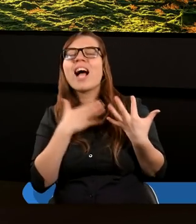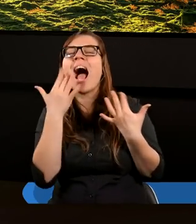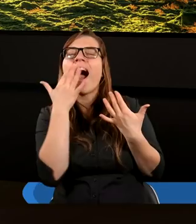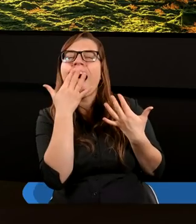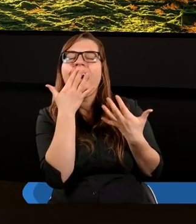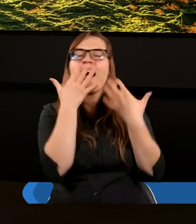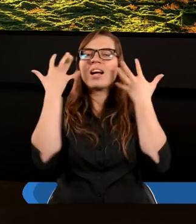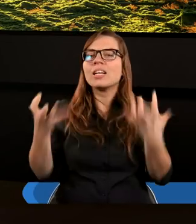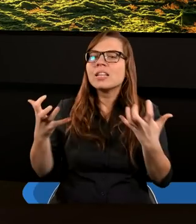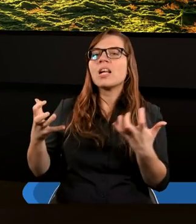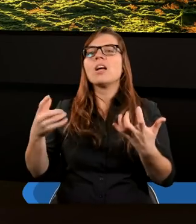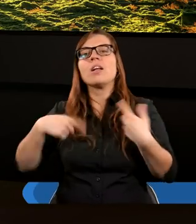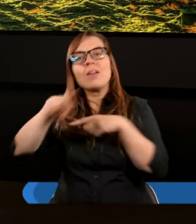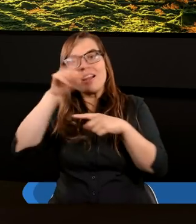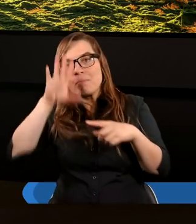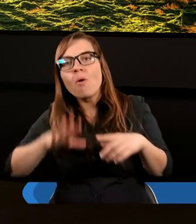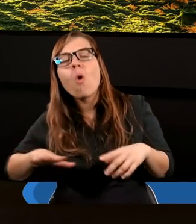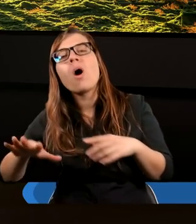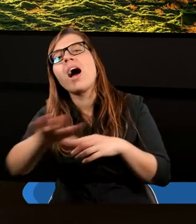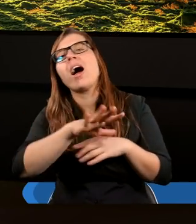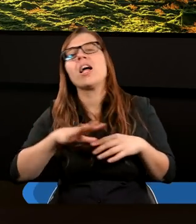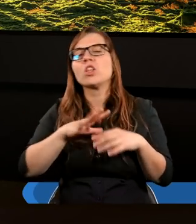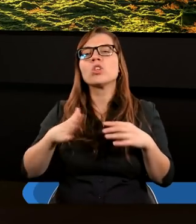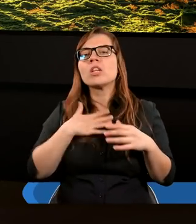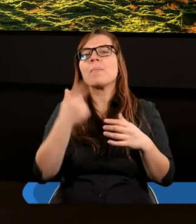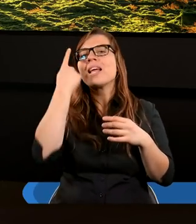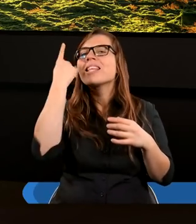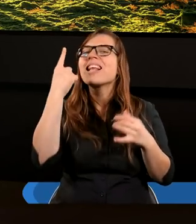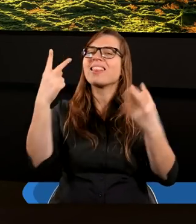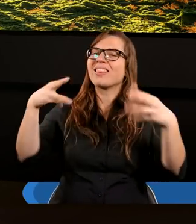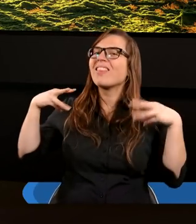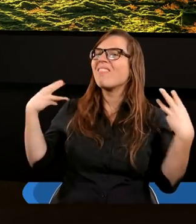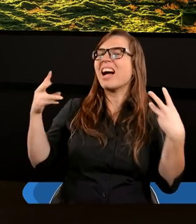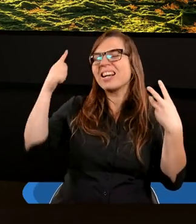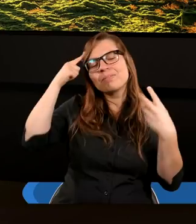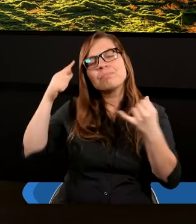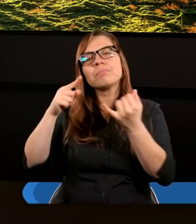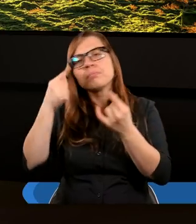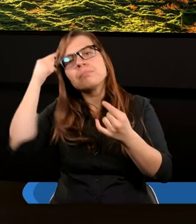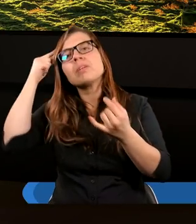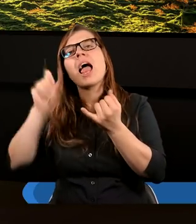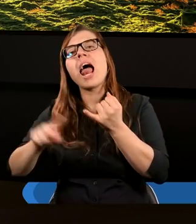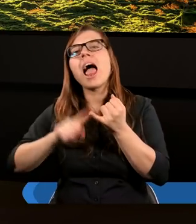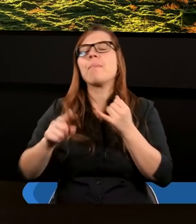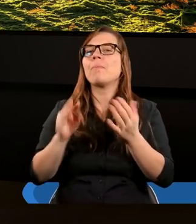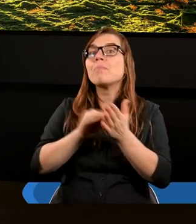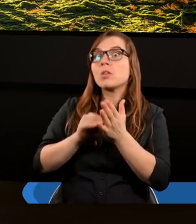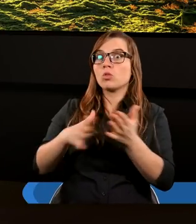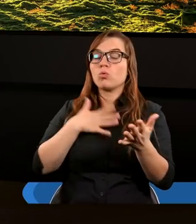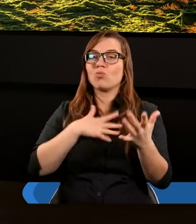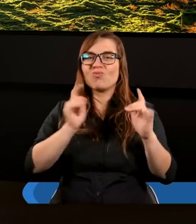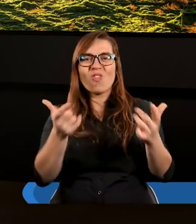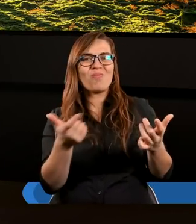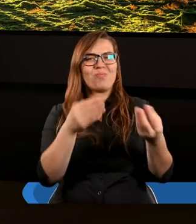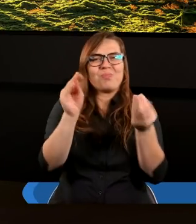za każdym razem, jak jesteśmy w tej społeczności, to przynajmniej o jednym takim elemencie sobie przypominali. Praktycznie, nawet jak coś złego